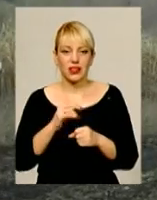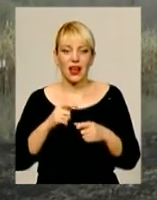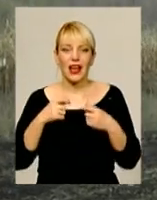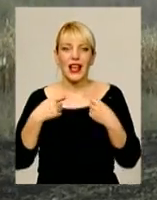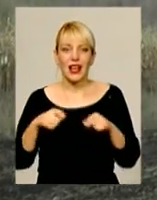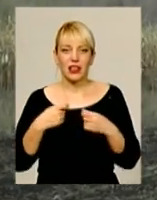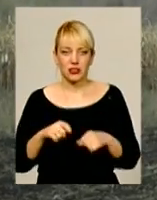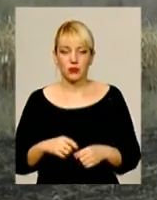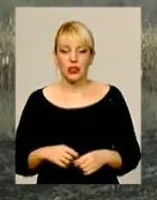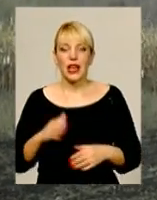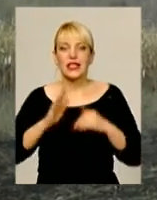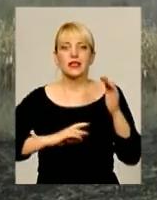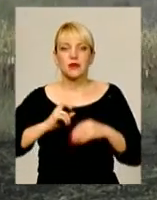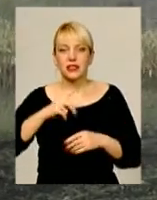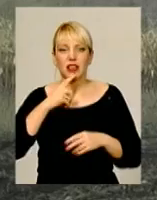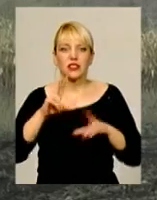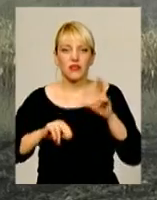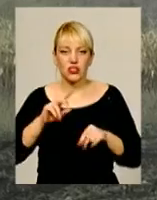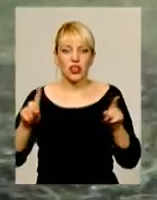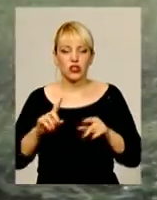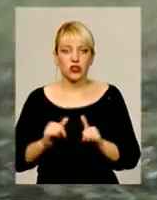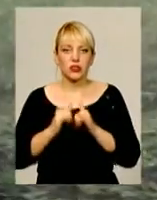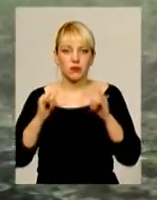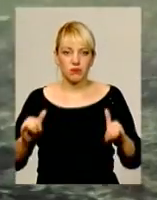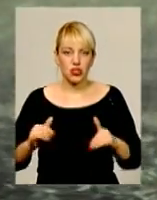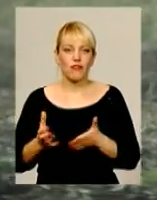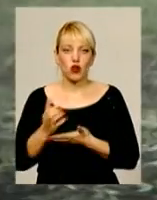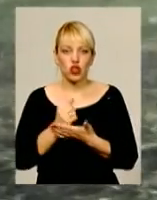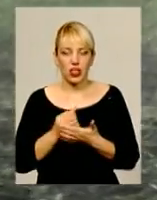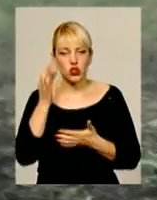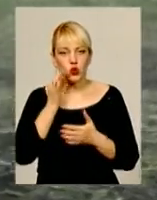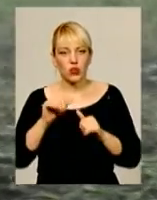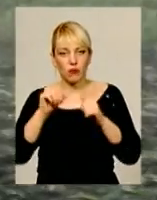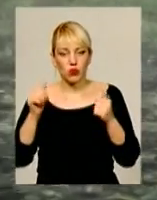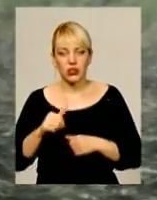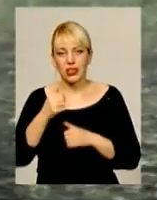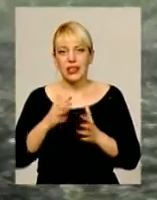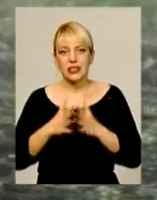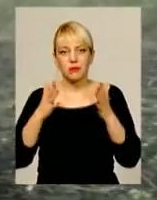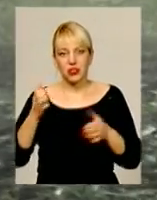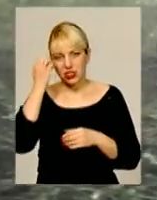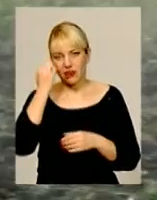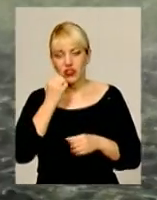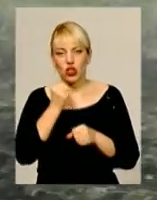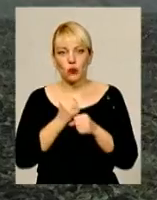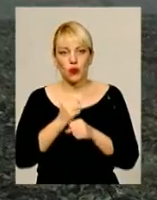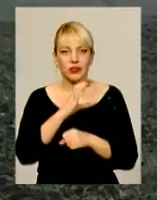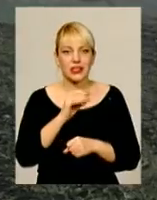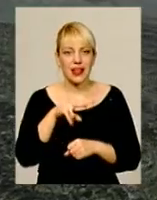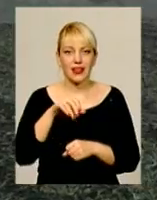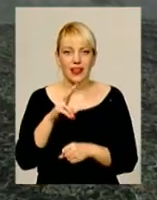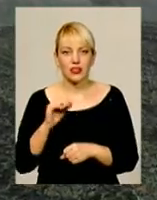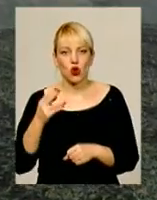Спеціаліст із питань рослинництва вважає, збільшення урожайності цукрових буряків більше завдяки роботі селекціонерів. А щодо норм